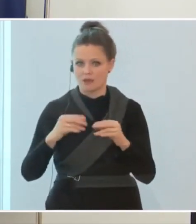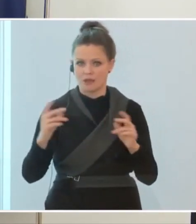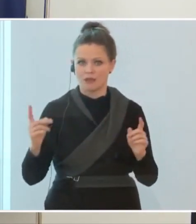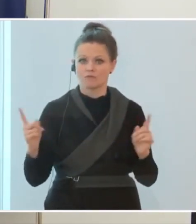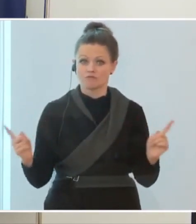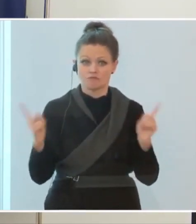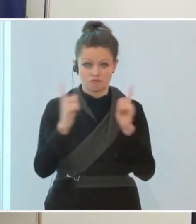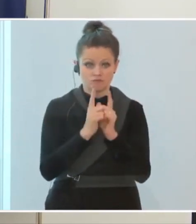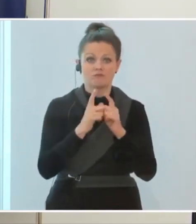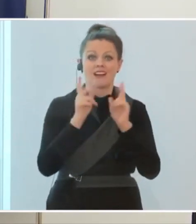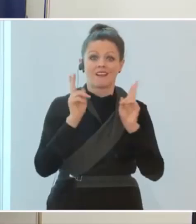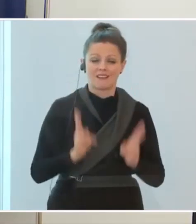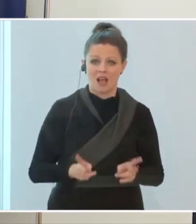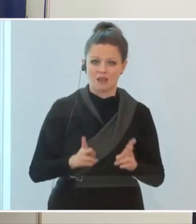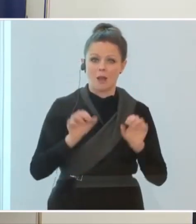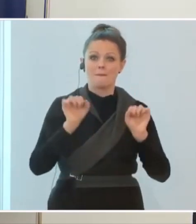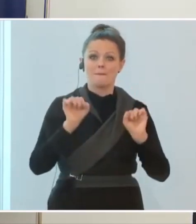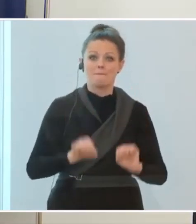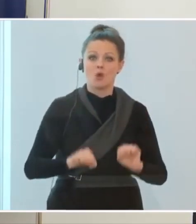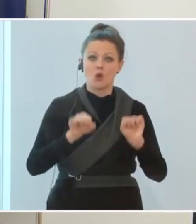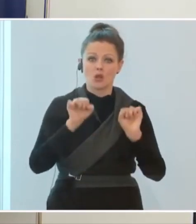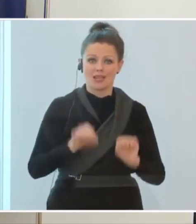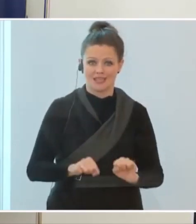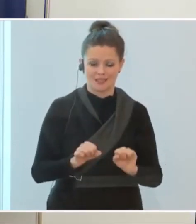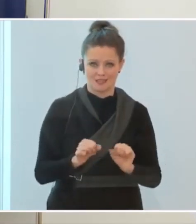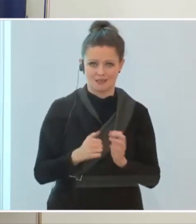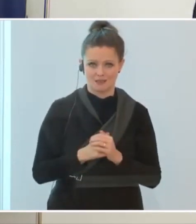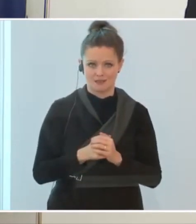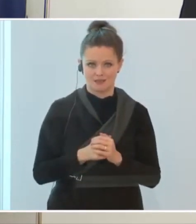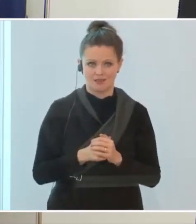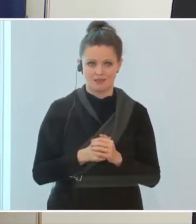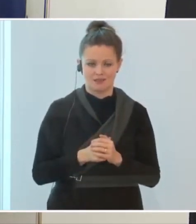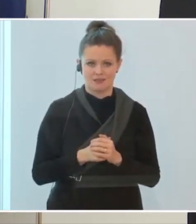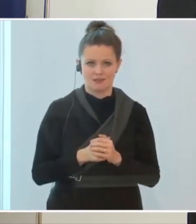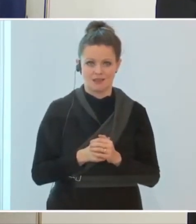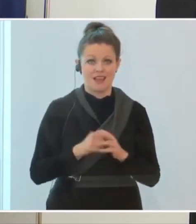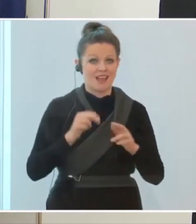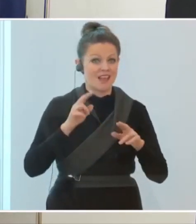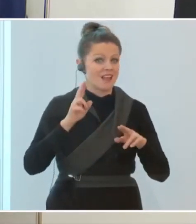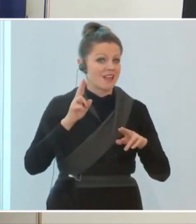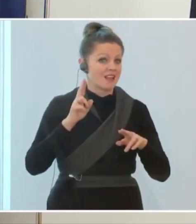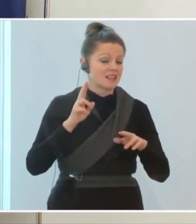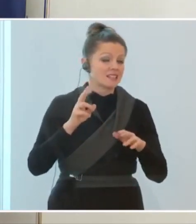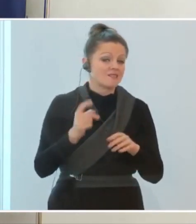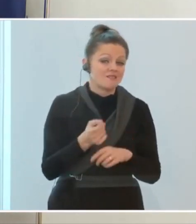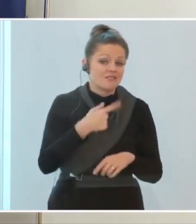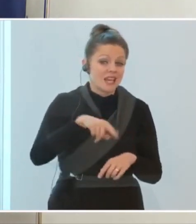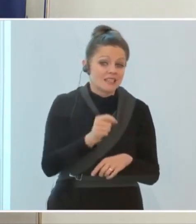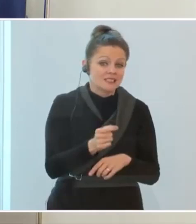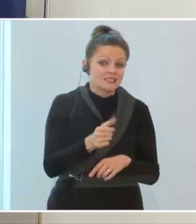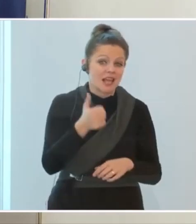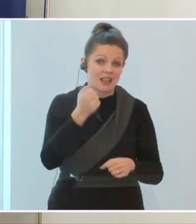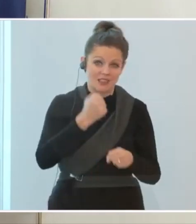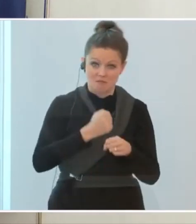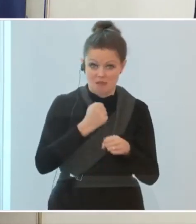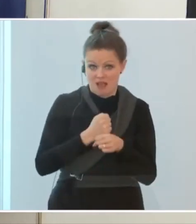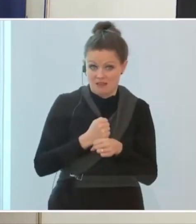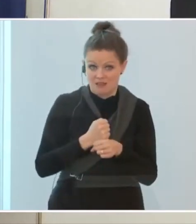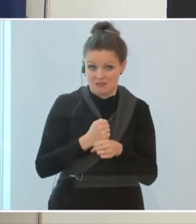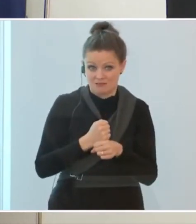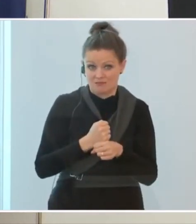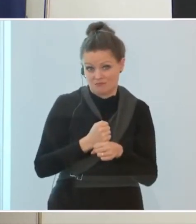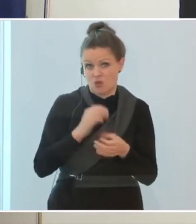das möglich. Betonung auf möglich. Je weniger wir das machen, je seltener wir das machen, desto besser